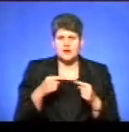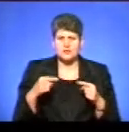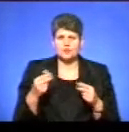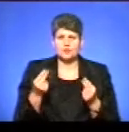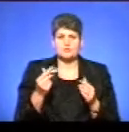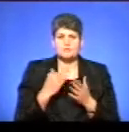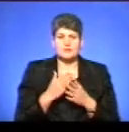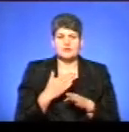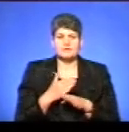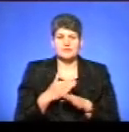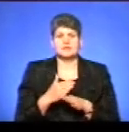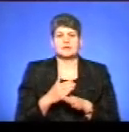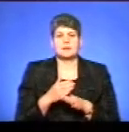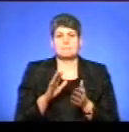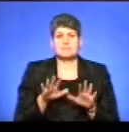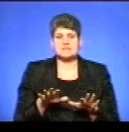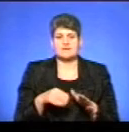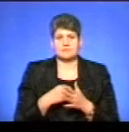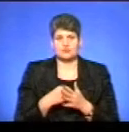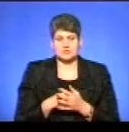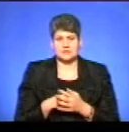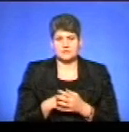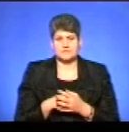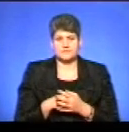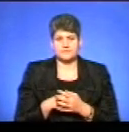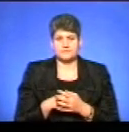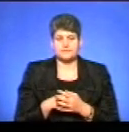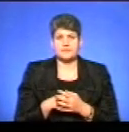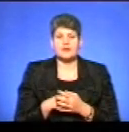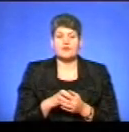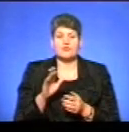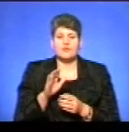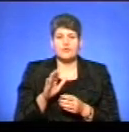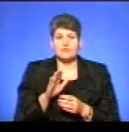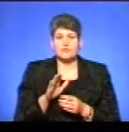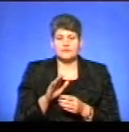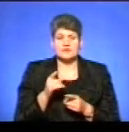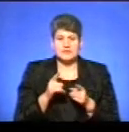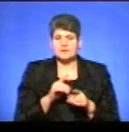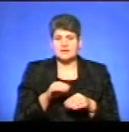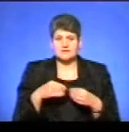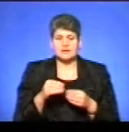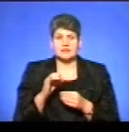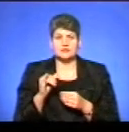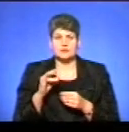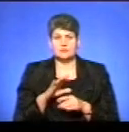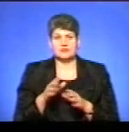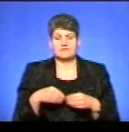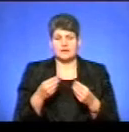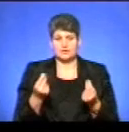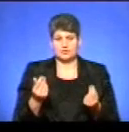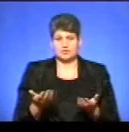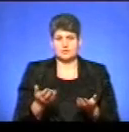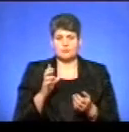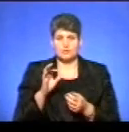мали виділити місцеві бюджети. Був вересень, місяць дітям не давали інсуліну, тому що не було вже грошей. Це було єдине, що звернення в